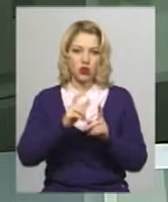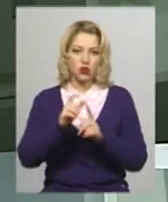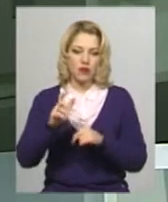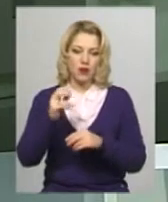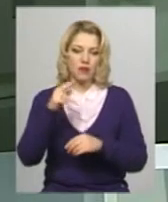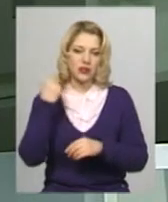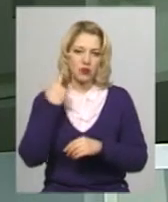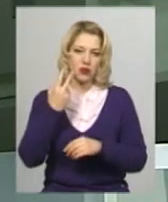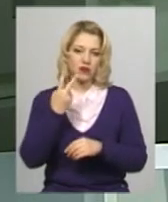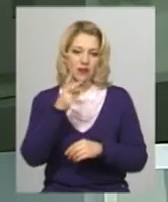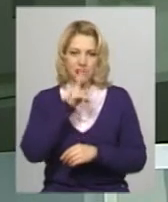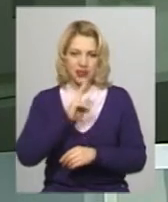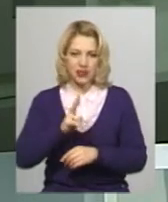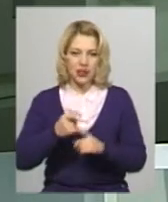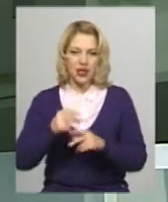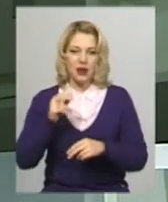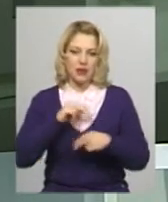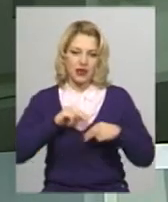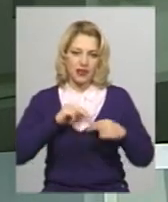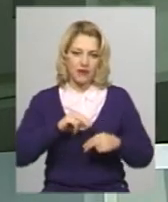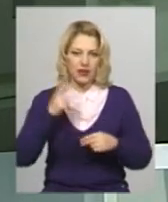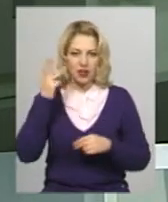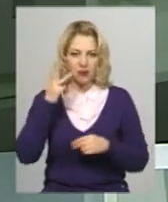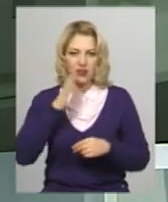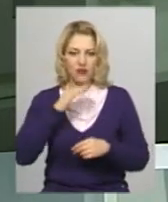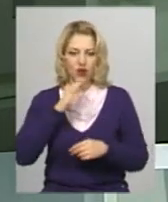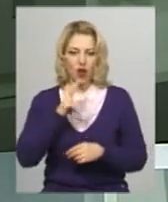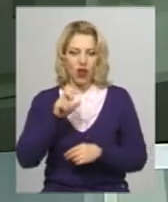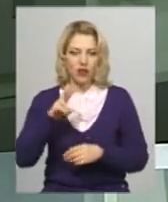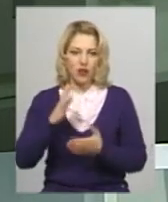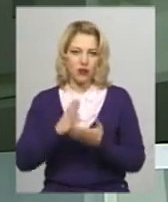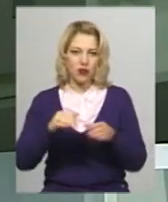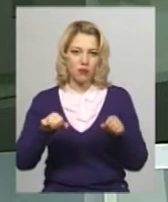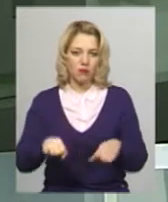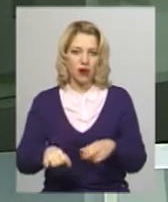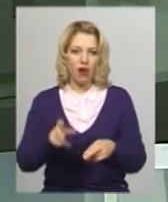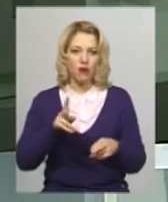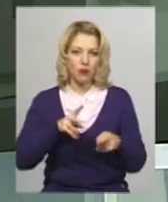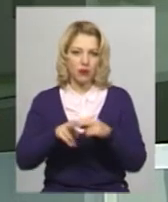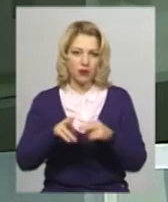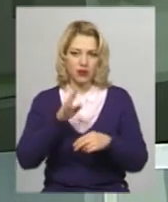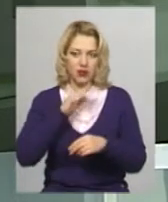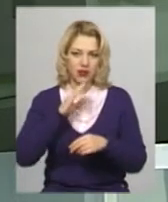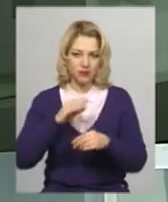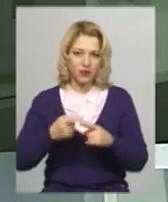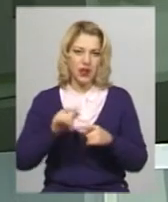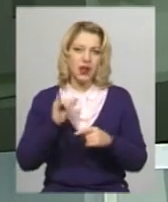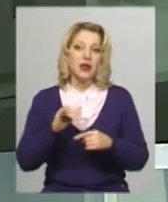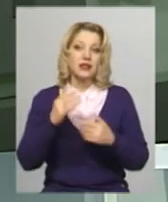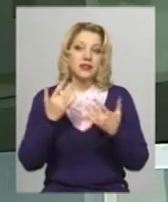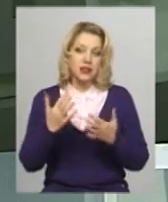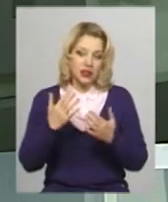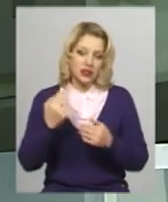при заборгованості два місяці працівники «Хмельницькводоканалу» мають право припинити надання послуг. Скільки заборгували